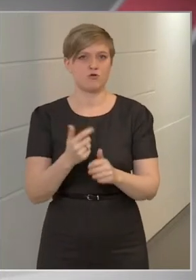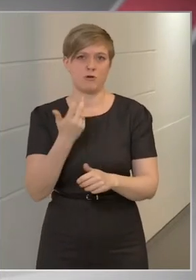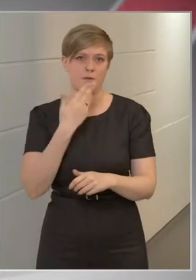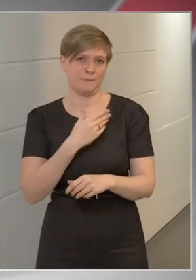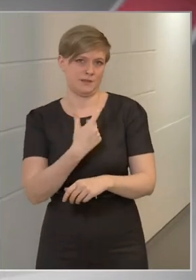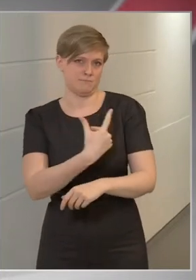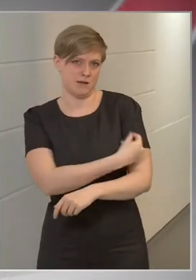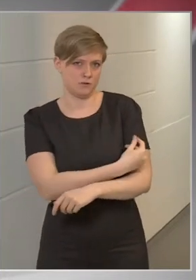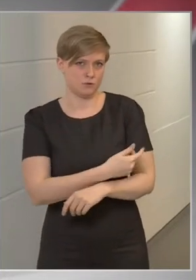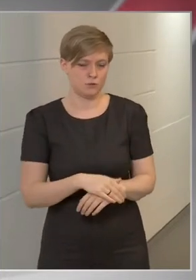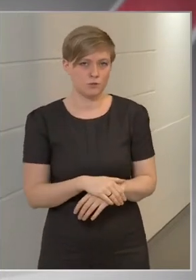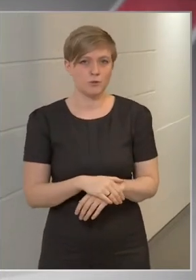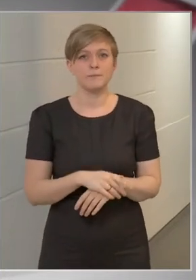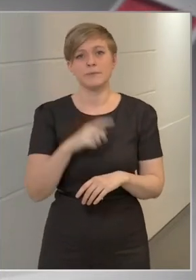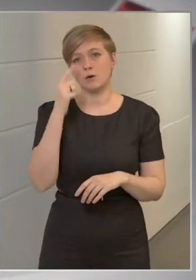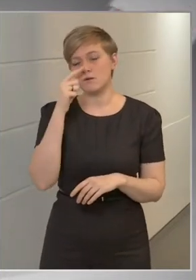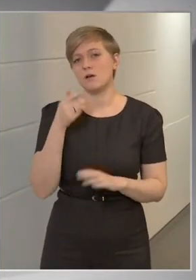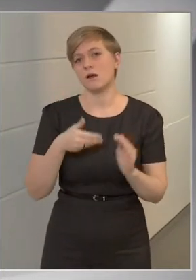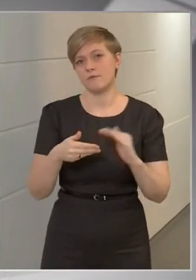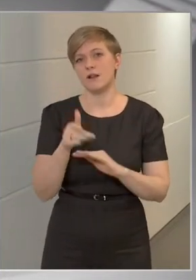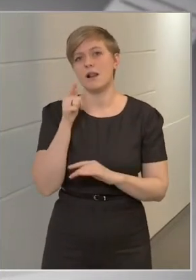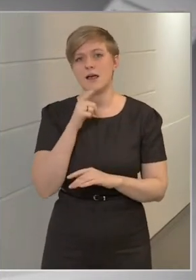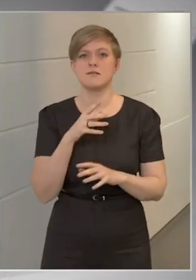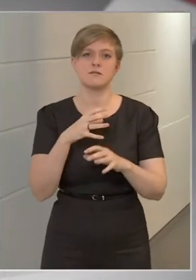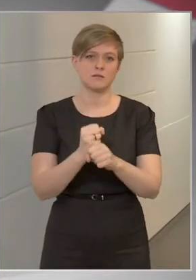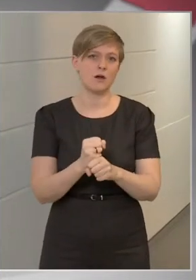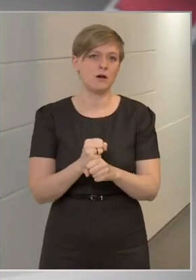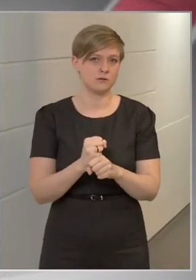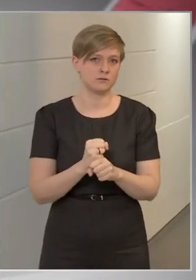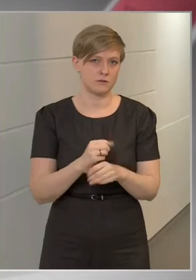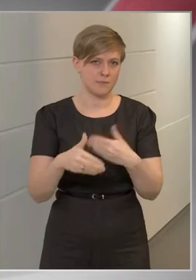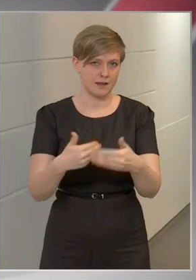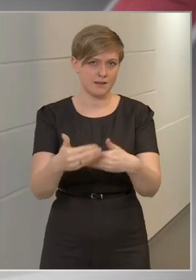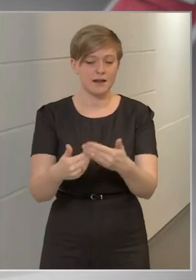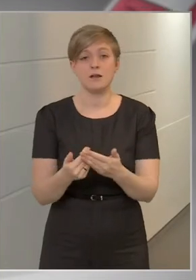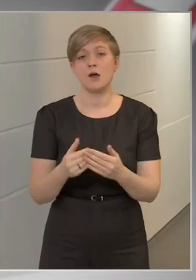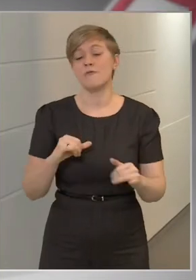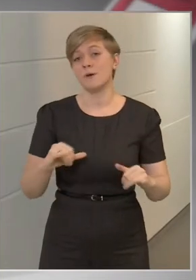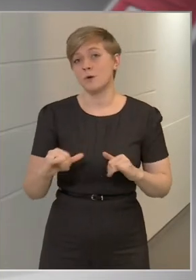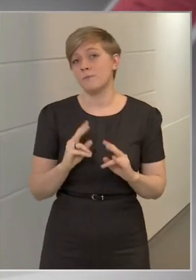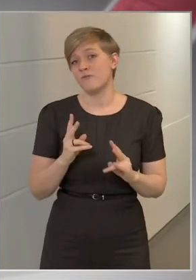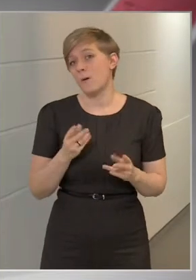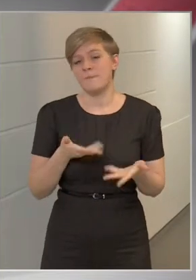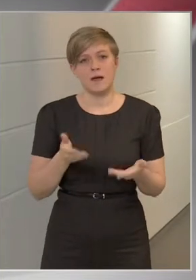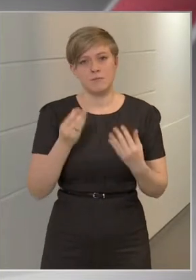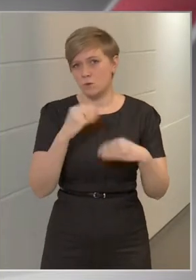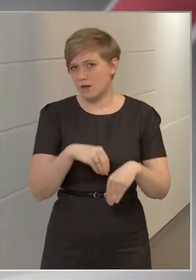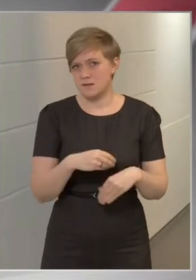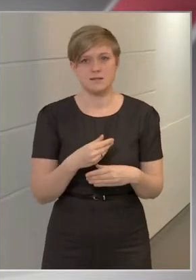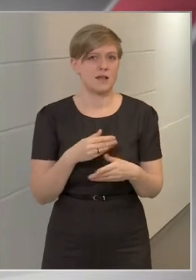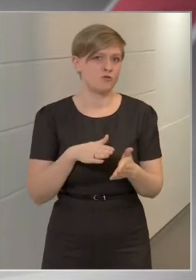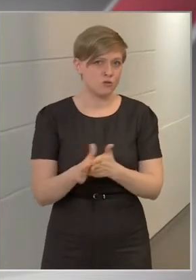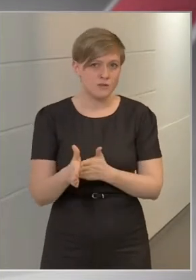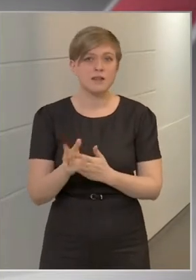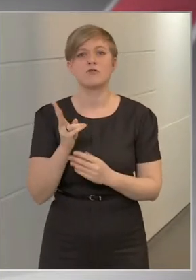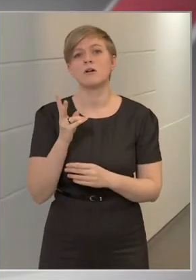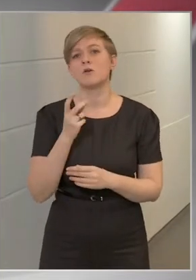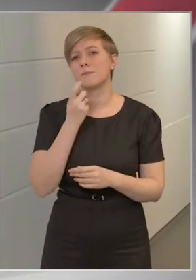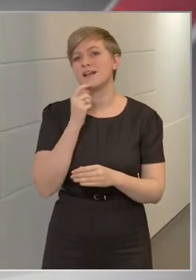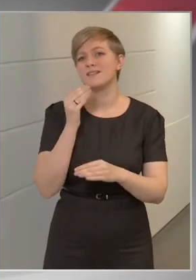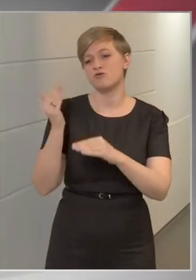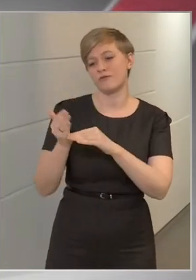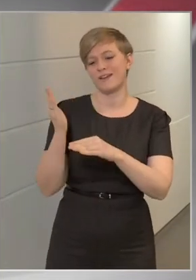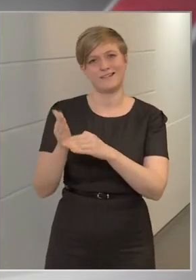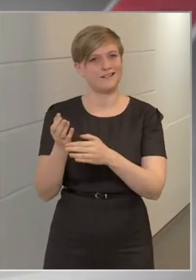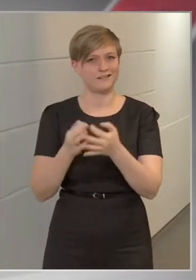alapvetően tartani fogják a melletrendet, ha februárban van bármilyen mulasztás vagy csúszás, akkor azt március végéig